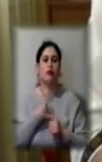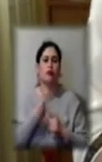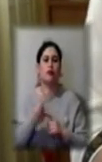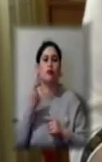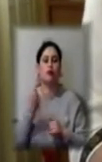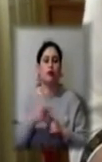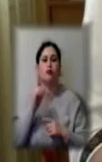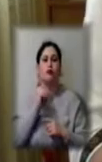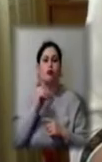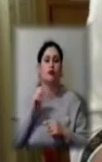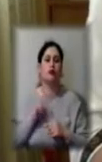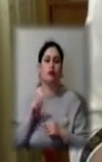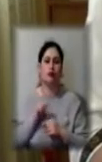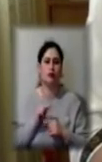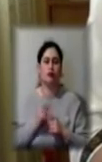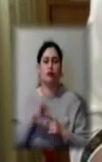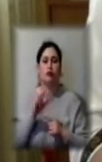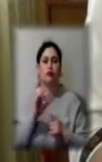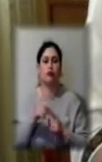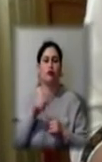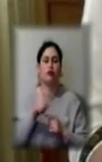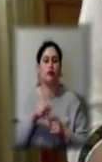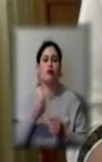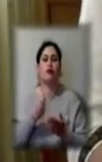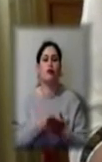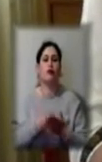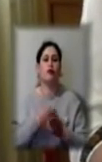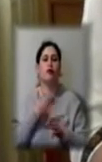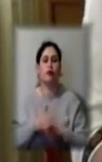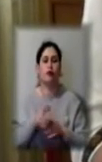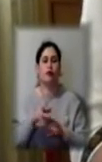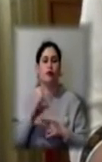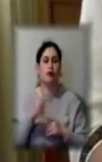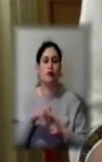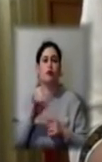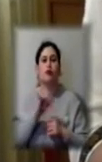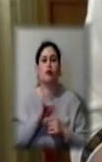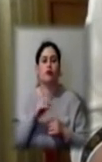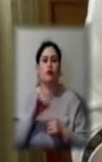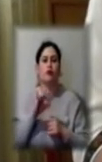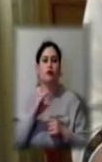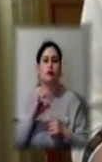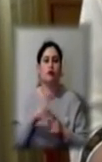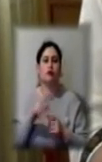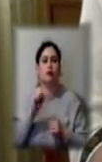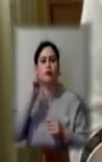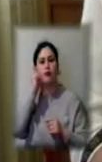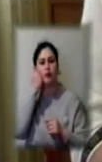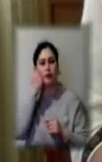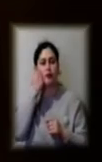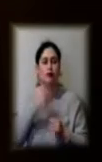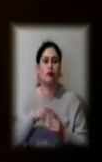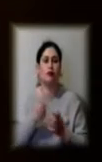працюйте, бо вас фінансують по історичній фінансовій пам'яті до 1